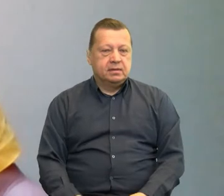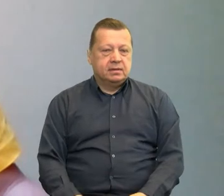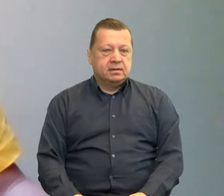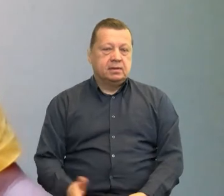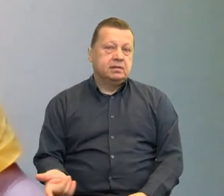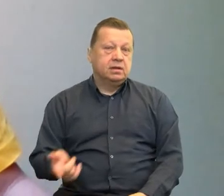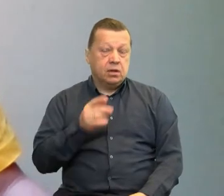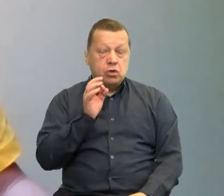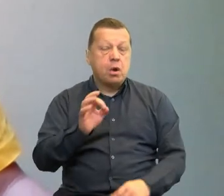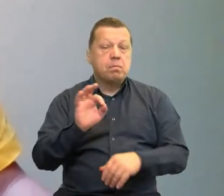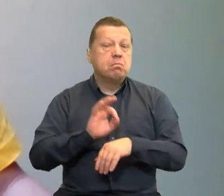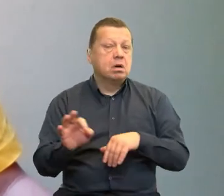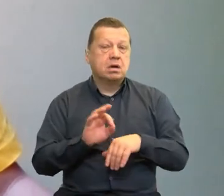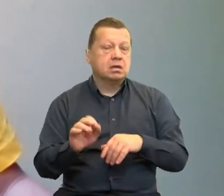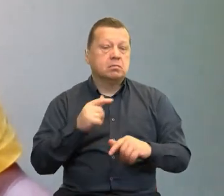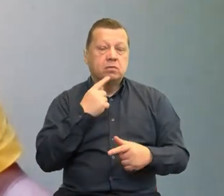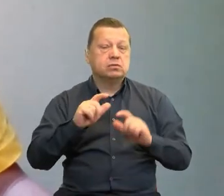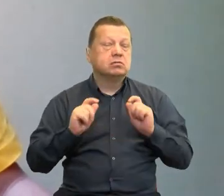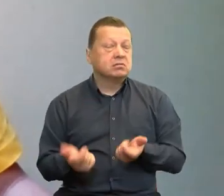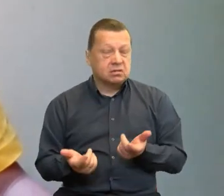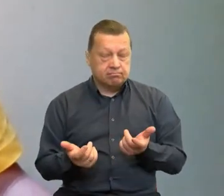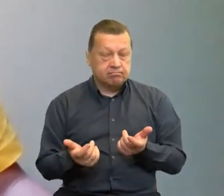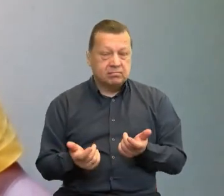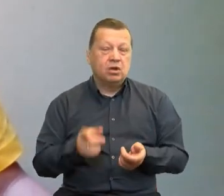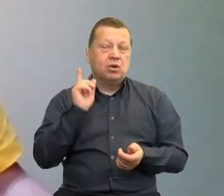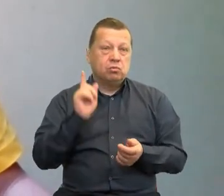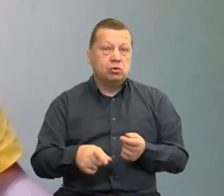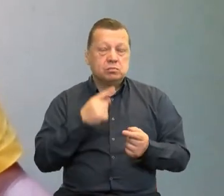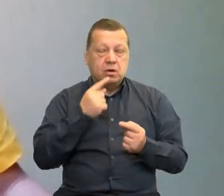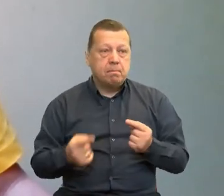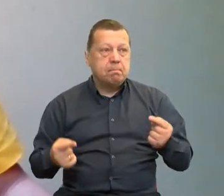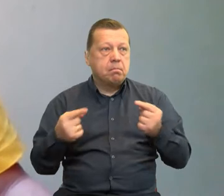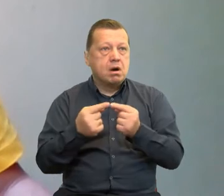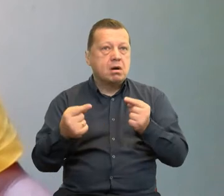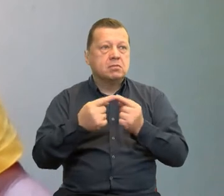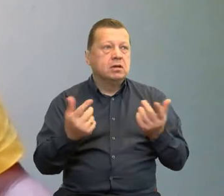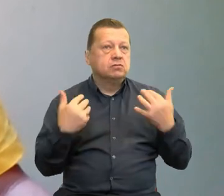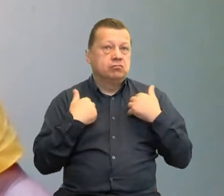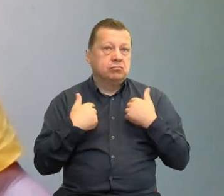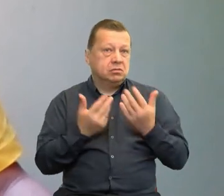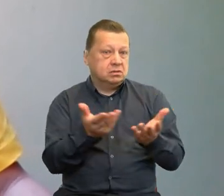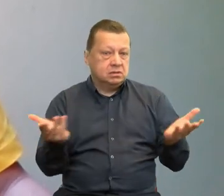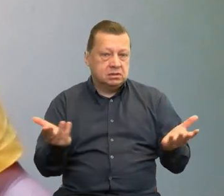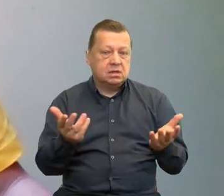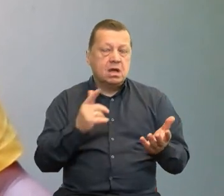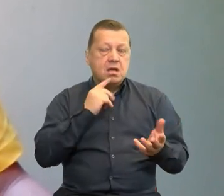dobry projekt to jest to, że musimy się też dopasowywać do rzeczywistości. inteligentnie reagować. Tutaj też